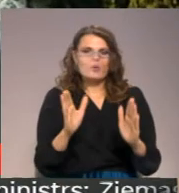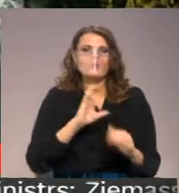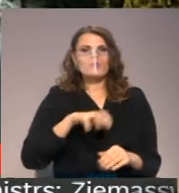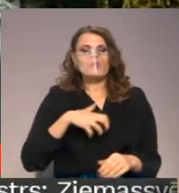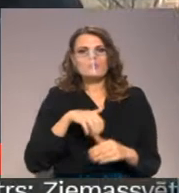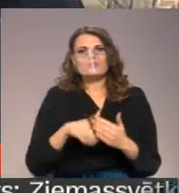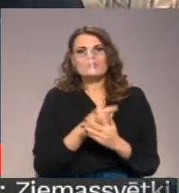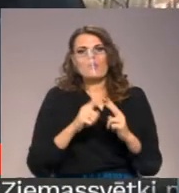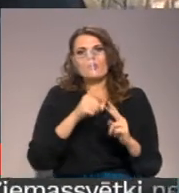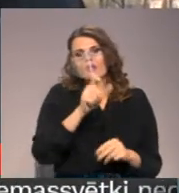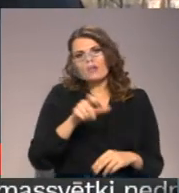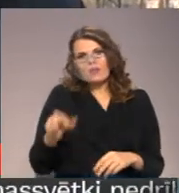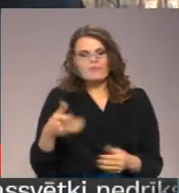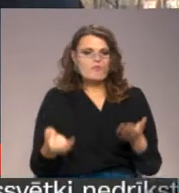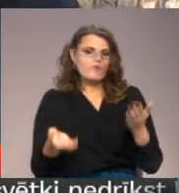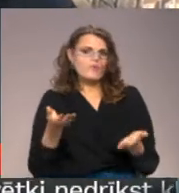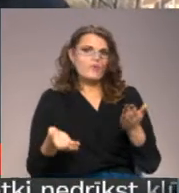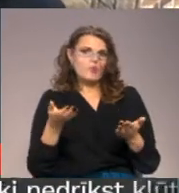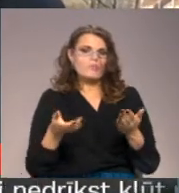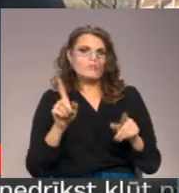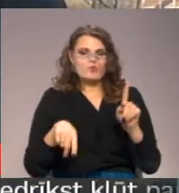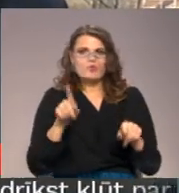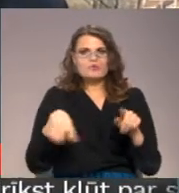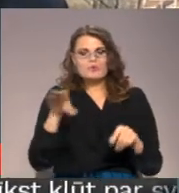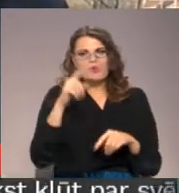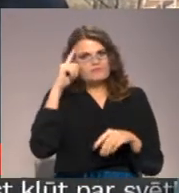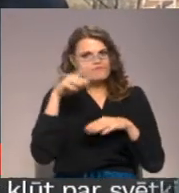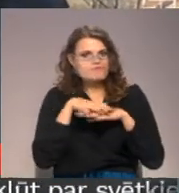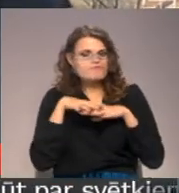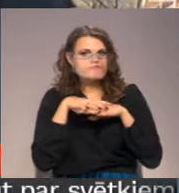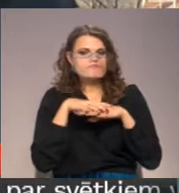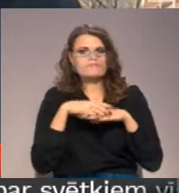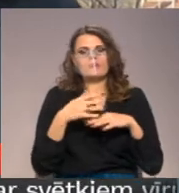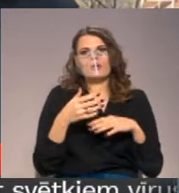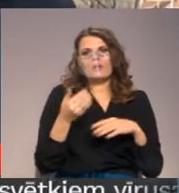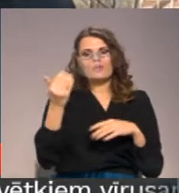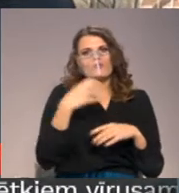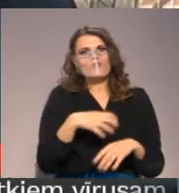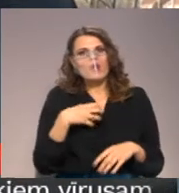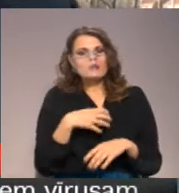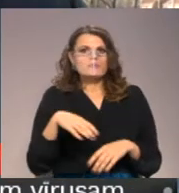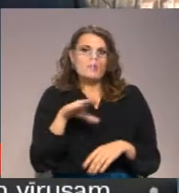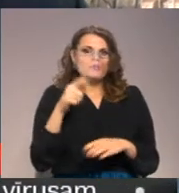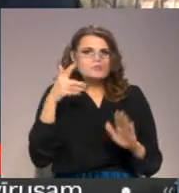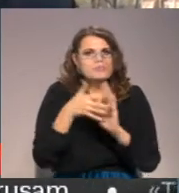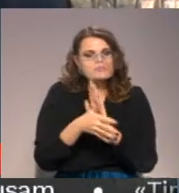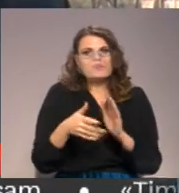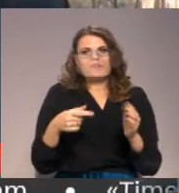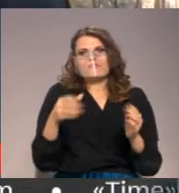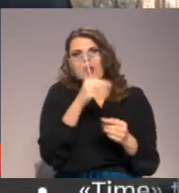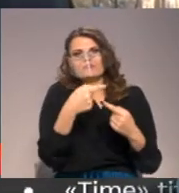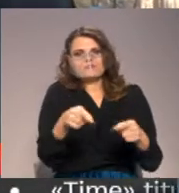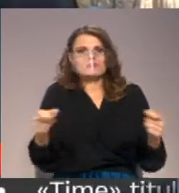augaviešiem. Varbūt brīžē mēs zīlaisim viņu vajadzības mūsu izpratnei ar pieejamiem